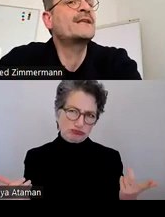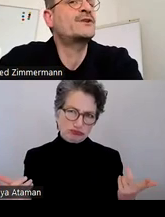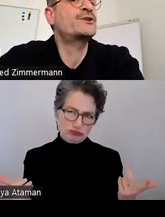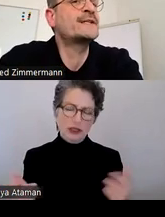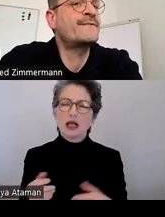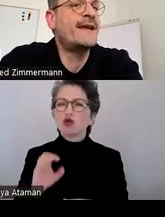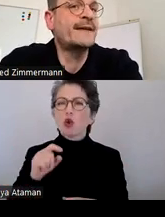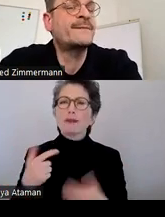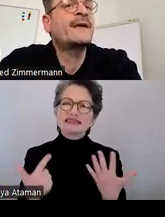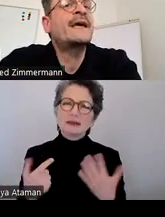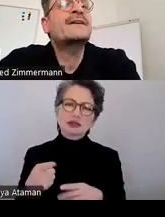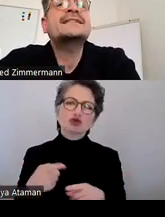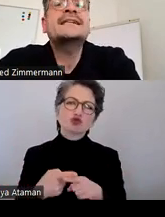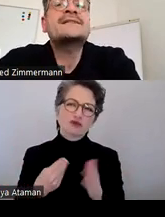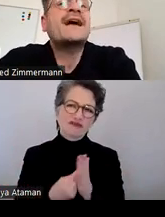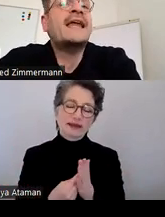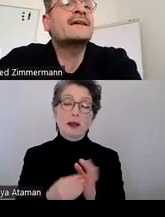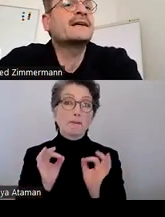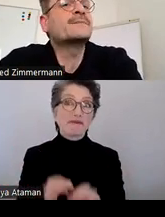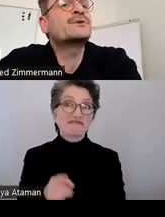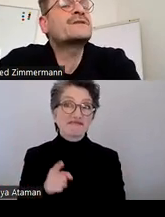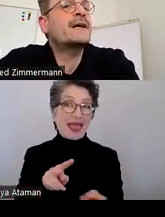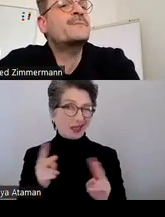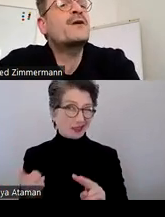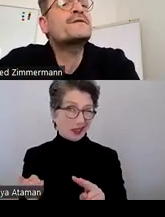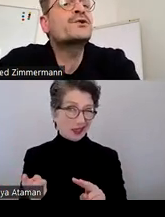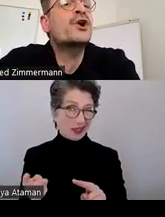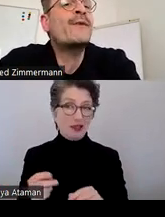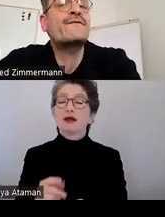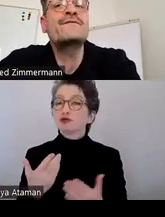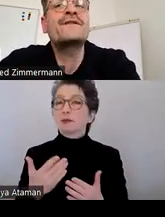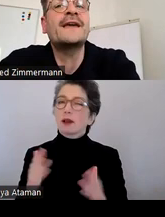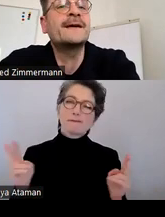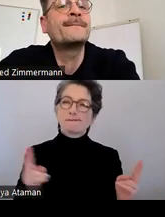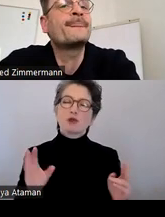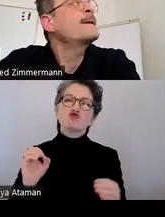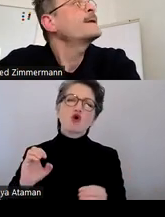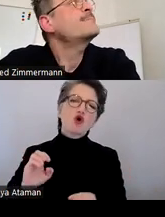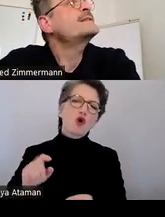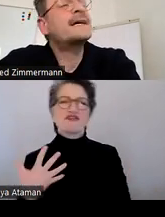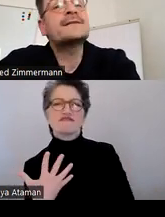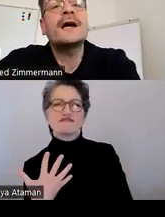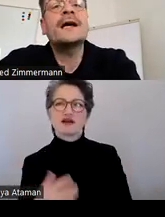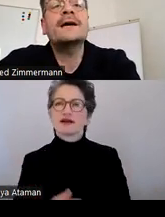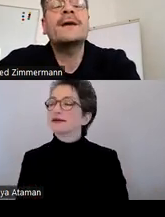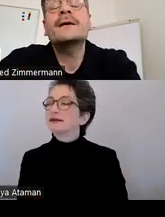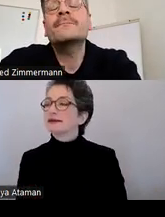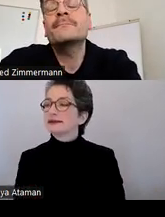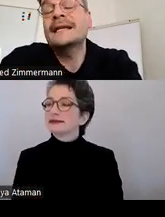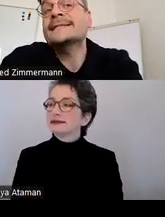,7 der Durchschnittswert. Wenn ich den jetzt verändere und zum Beispiel auf 0,5 gehe, dann bin ich also